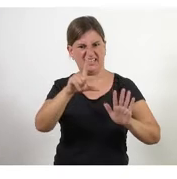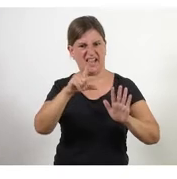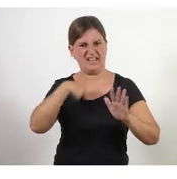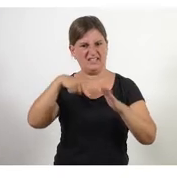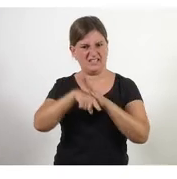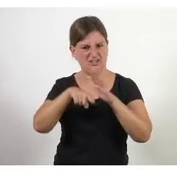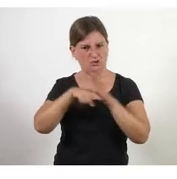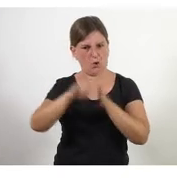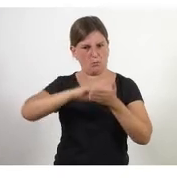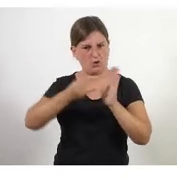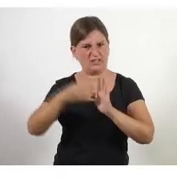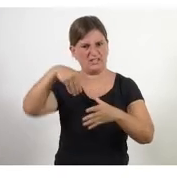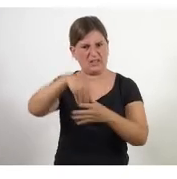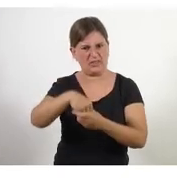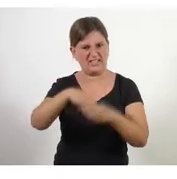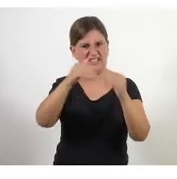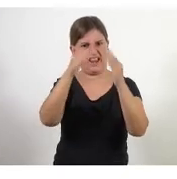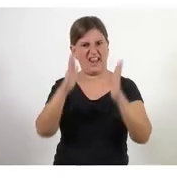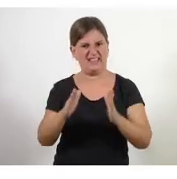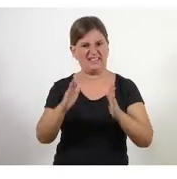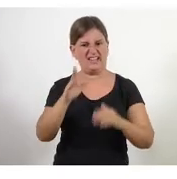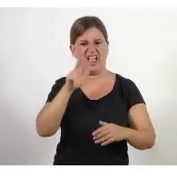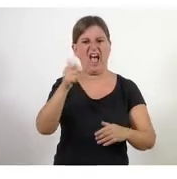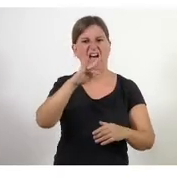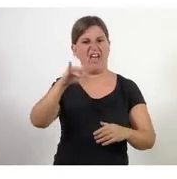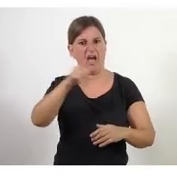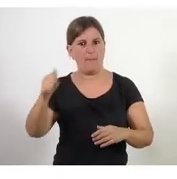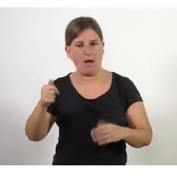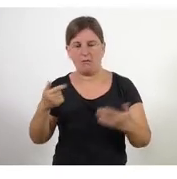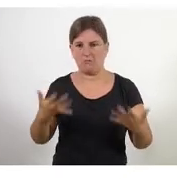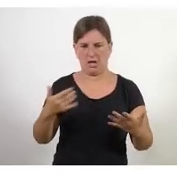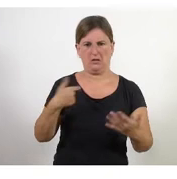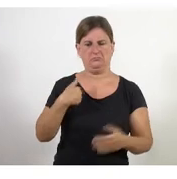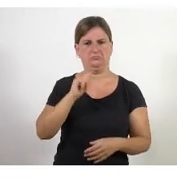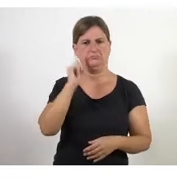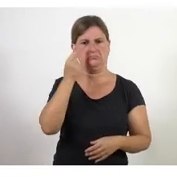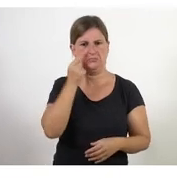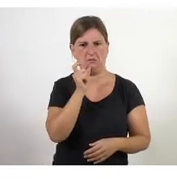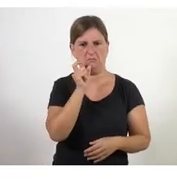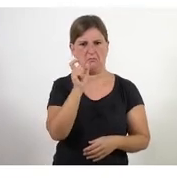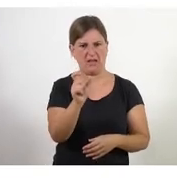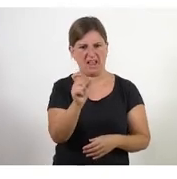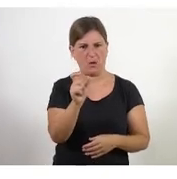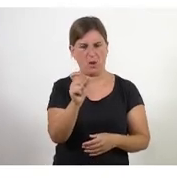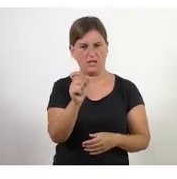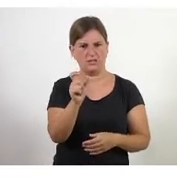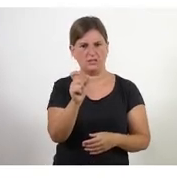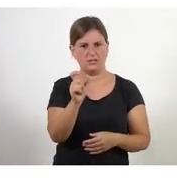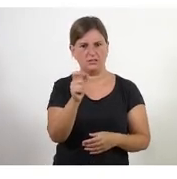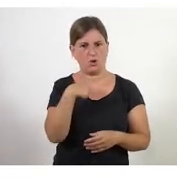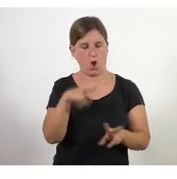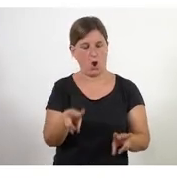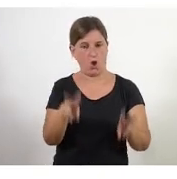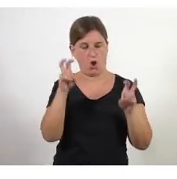gestionar projectes allà a'entitat a dama etc. i ara conec aquestes paraules i dic això tot això és super